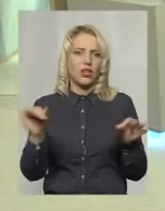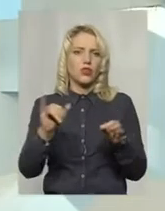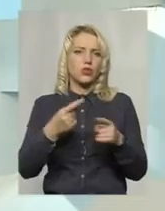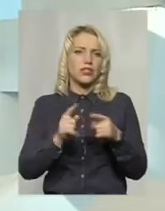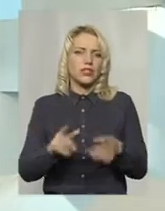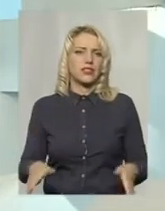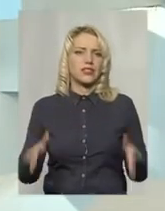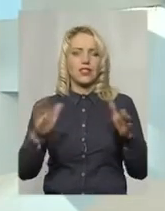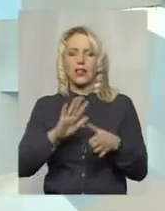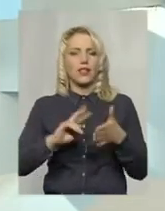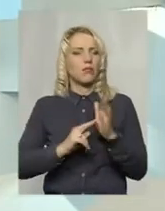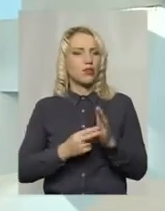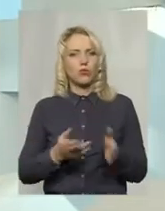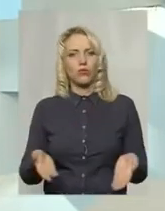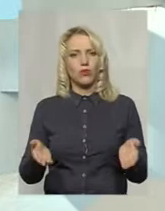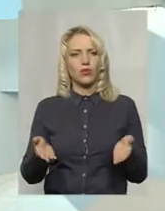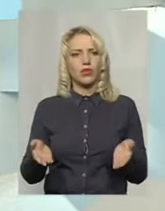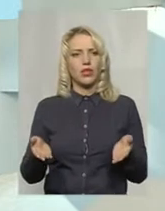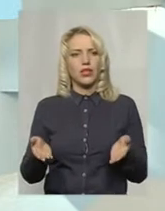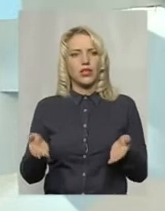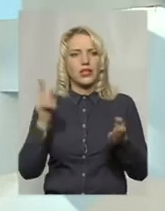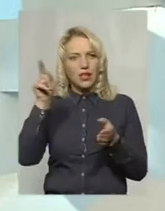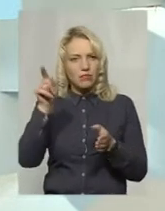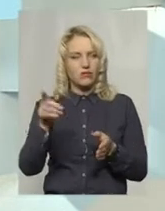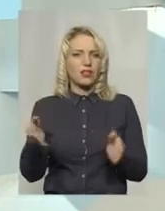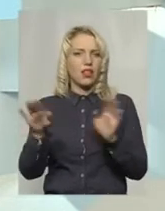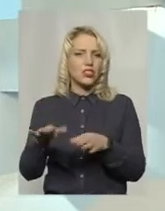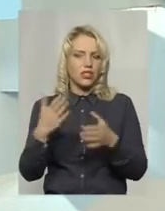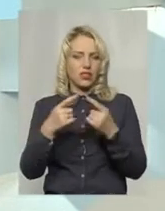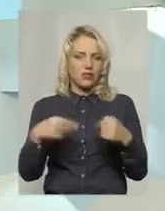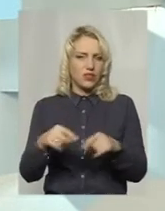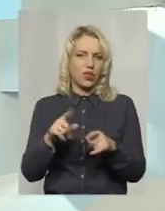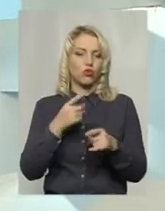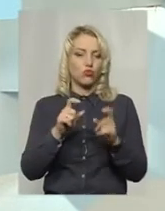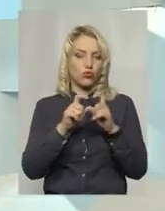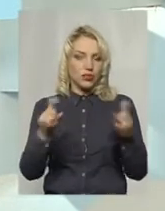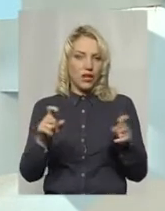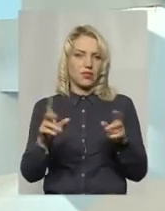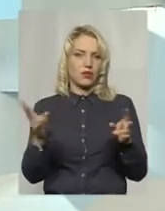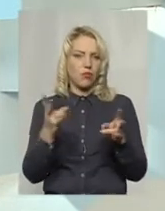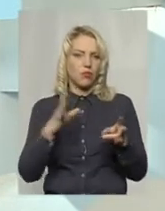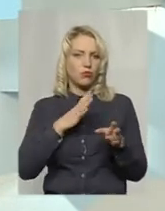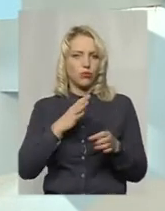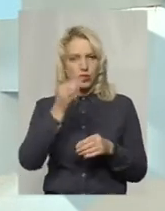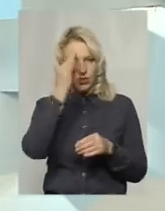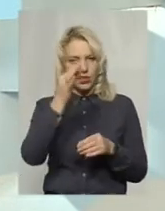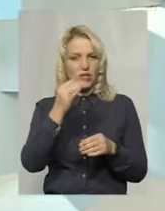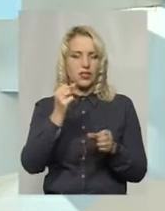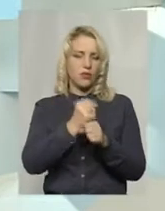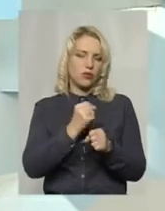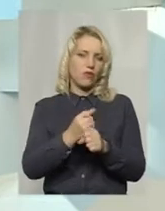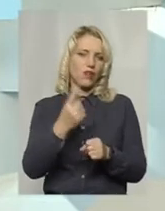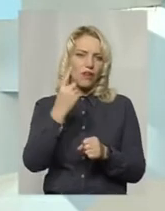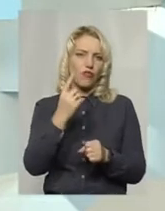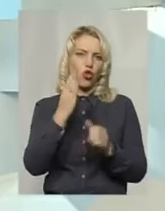Не планується залишати в госпіталі ніяких відділень, тому що заклад цілісний, він має функціонувати в одному приміщенні.